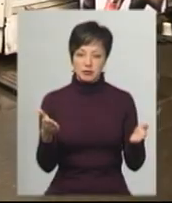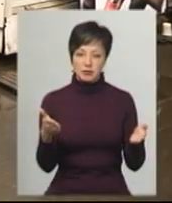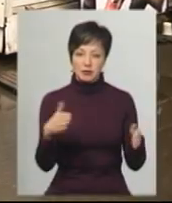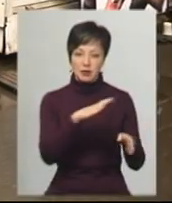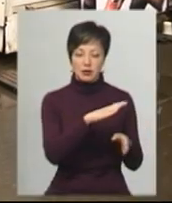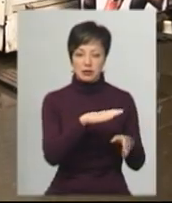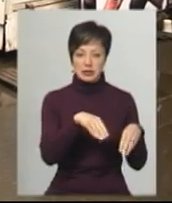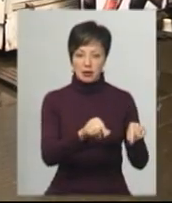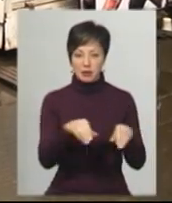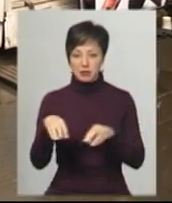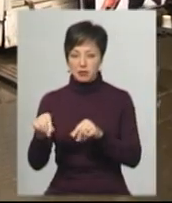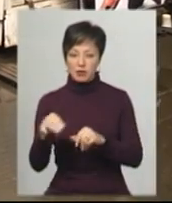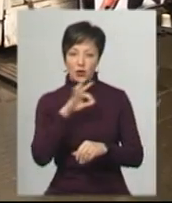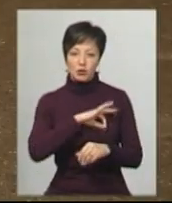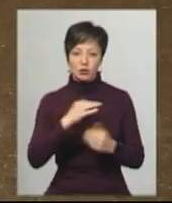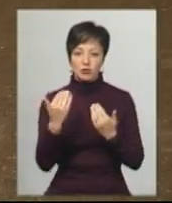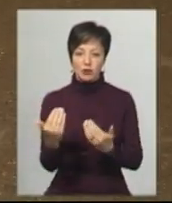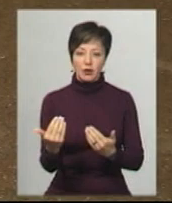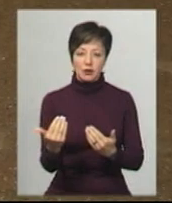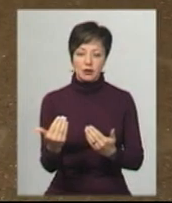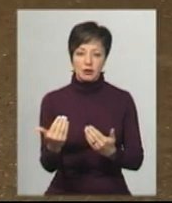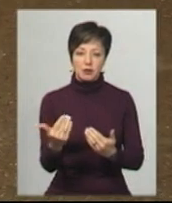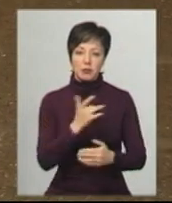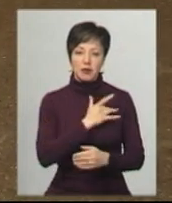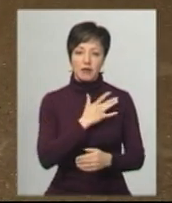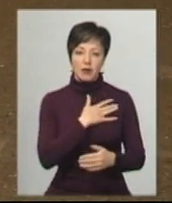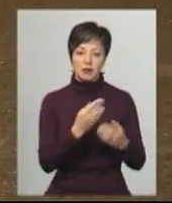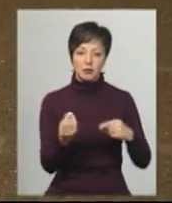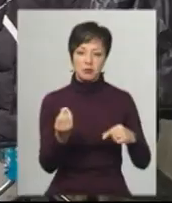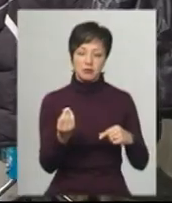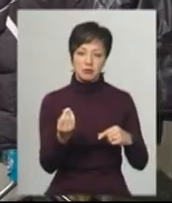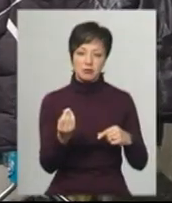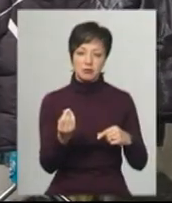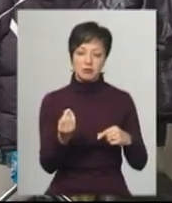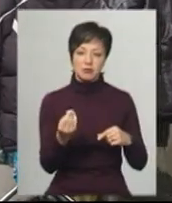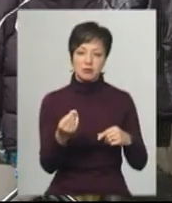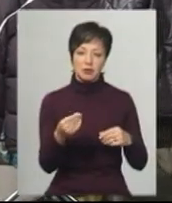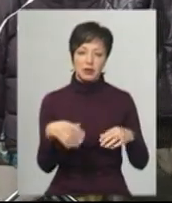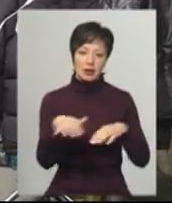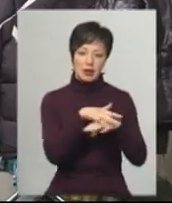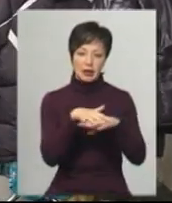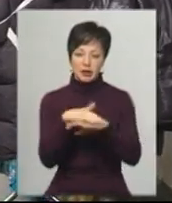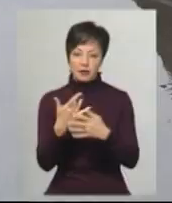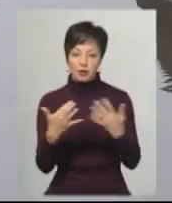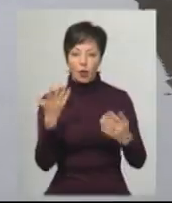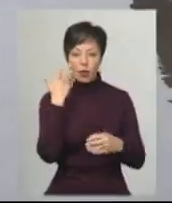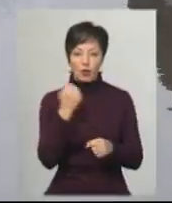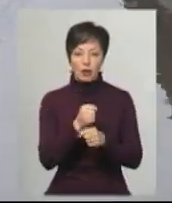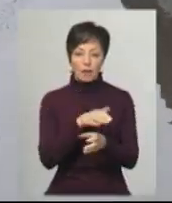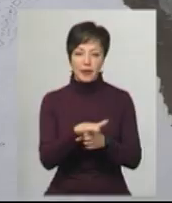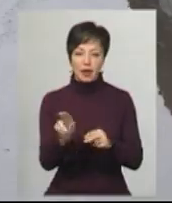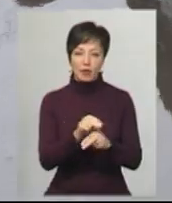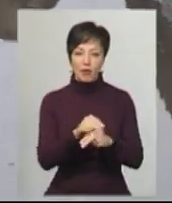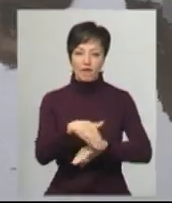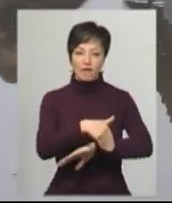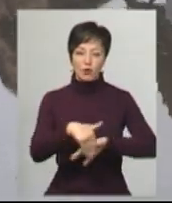які належать або в користуванні в приватних підприємств ринків різних. Коли ми робили капітальний ремонт вулиці